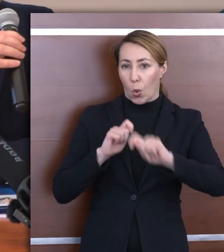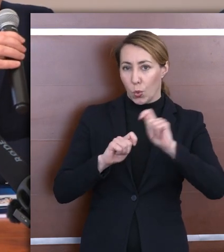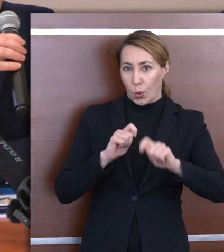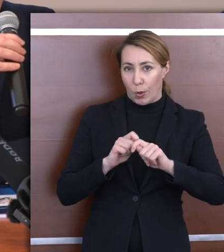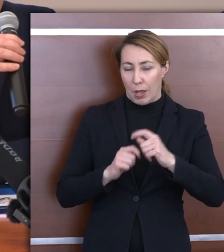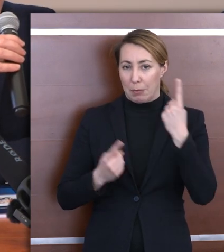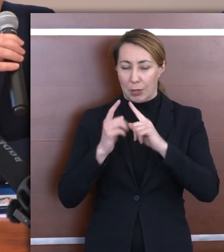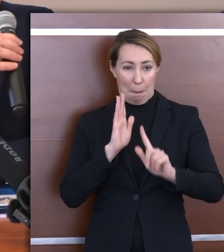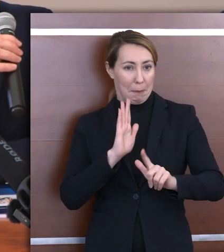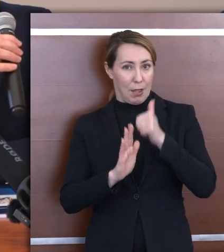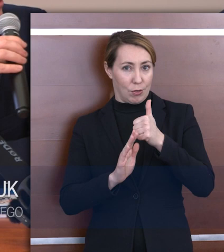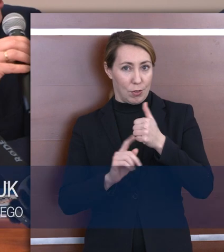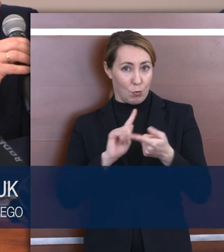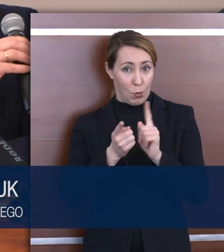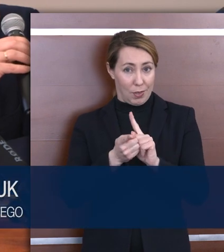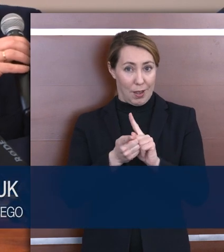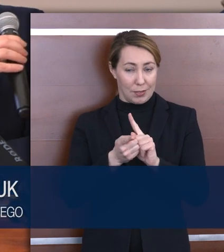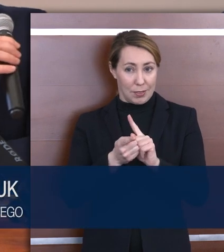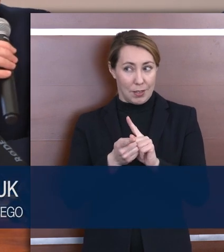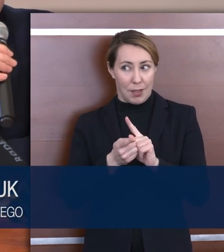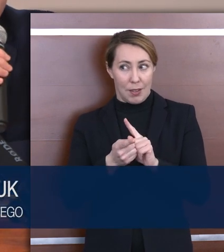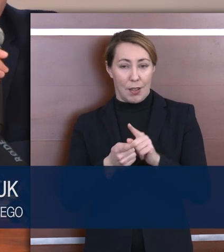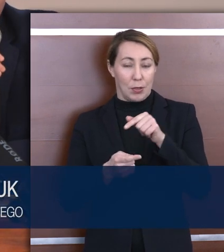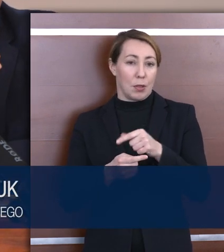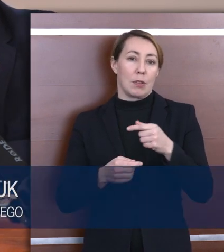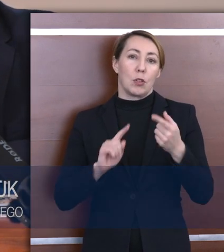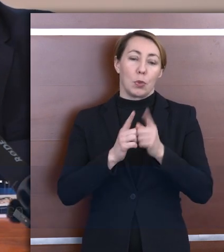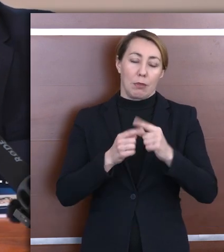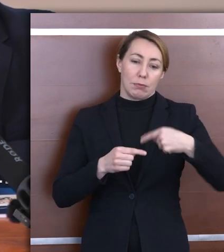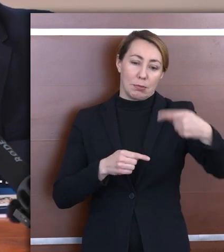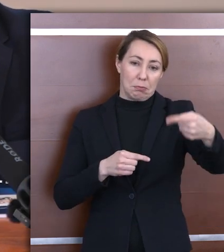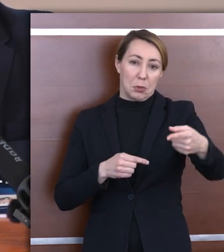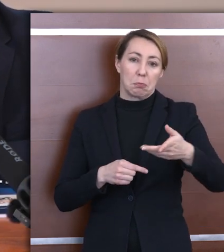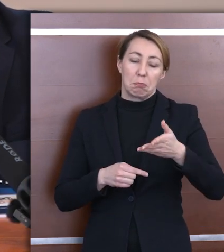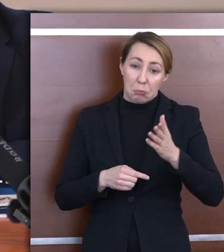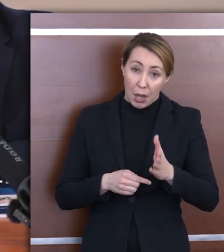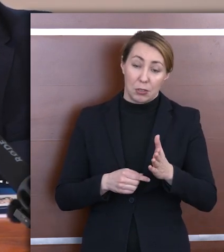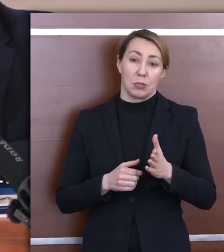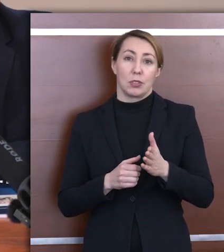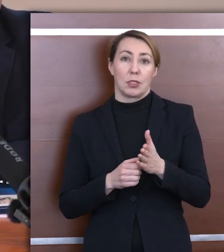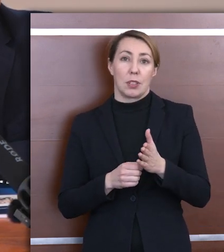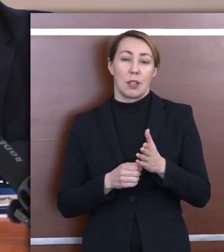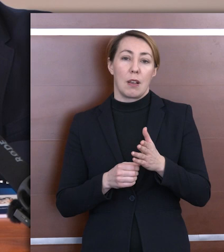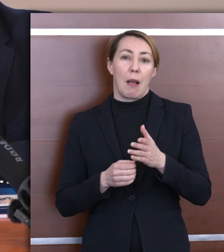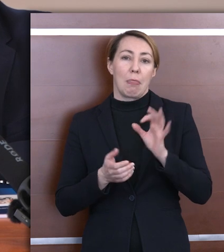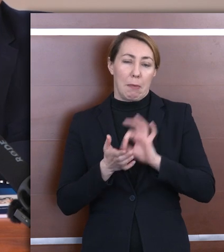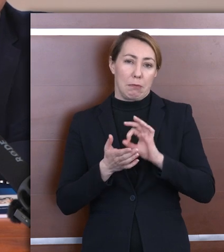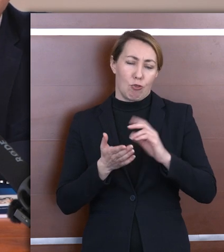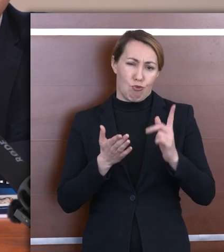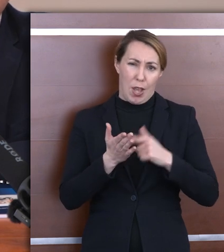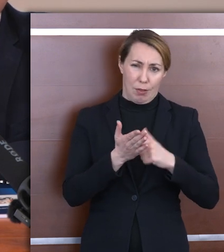że to jest pierwsze z tego typu spotkania, aczkolwiek myślę, że to spotkanie jest cykliczne, także będą Państwo mieli możliwość częstszej